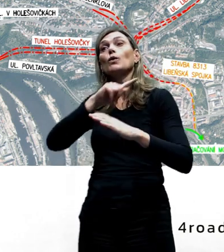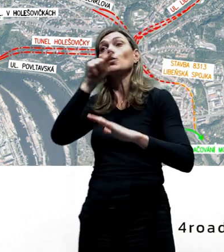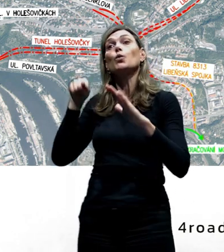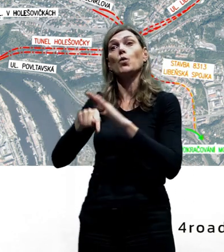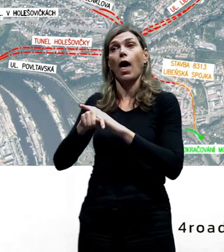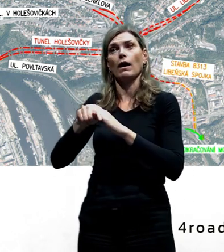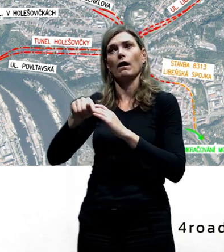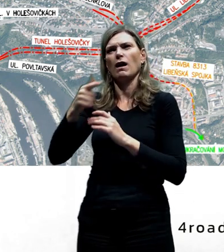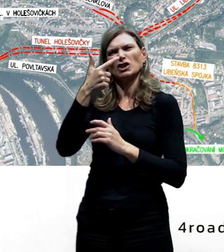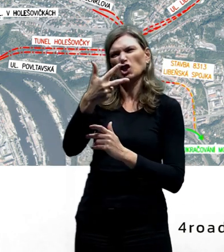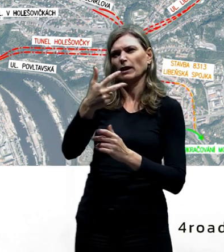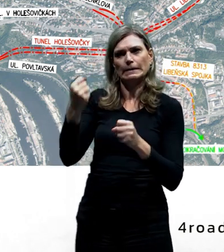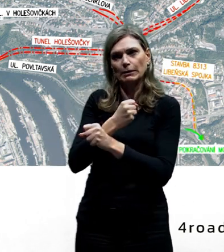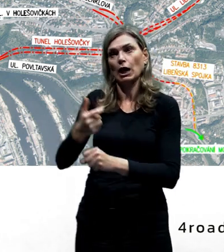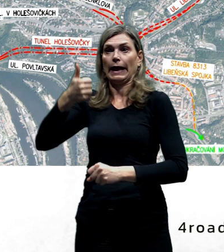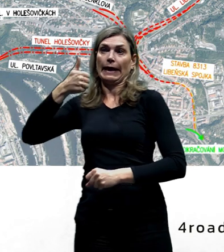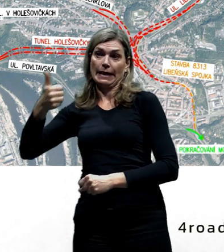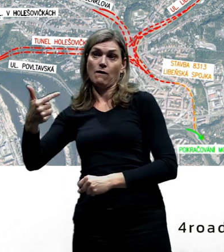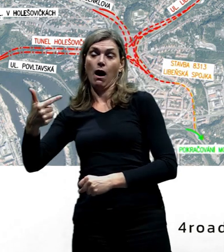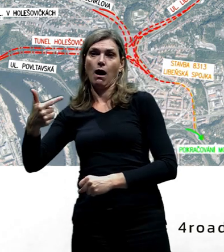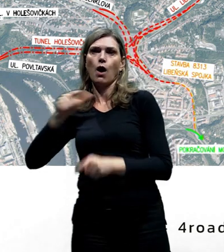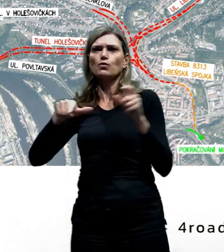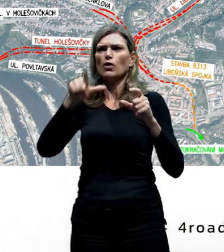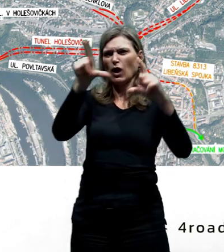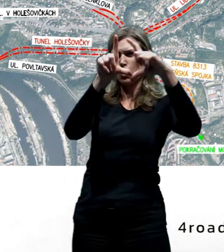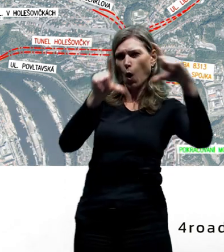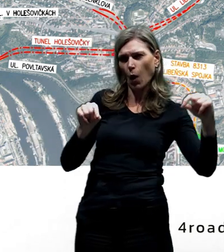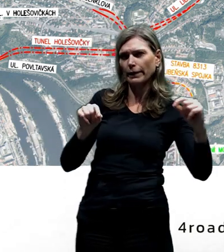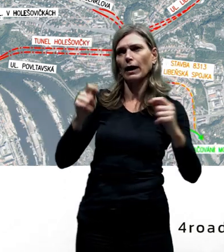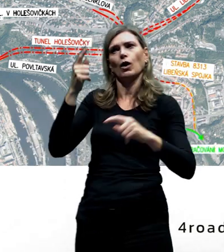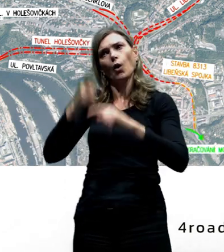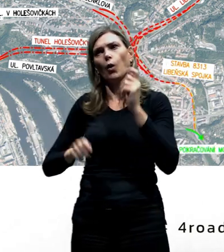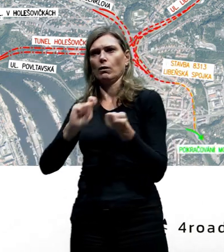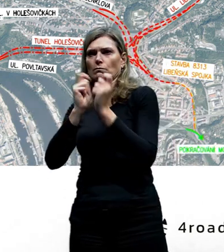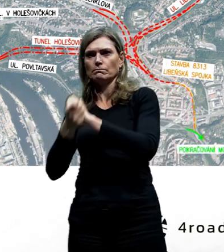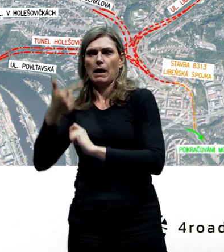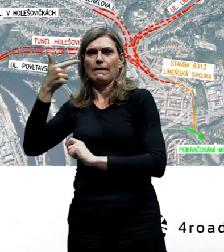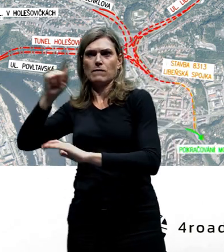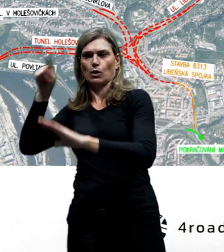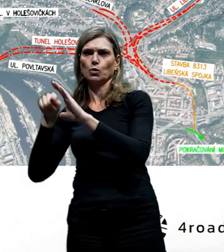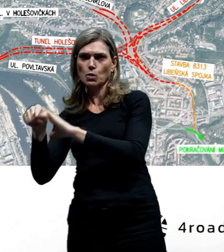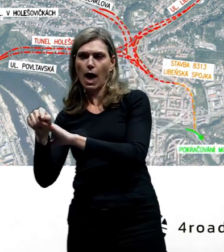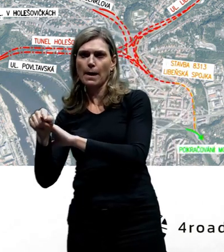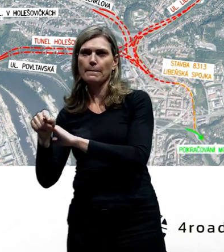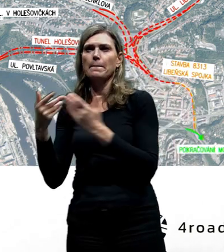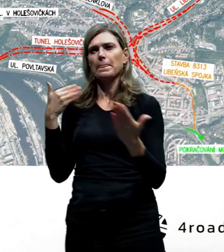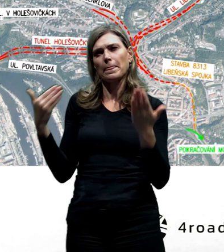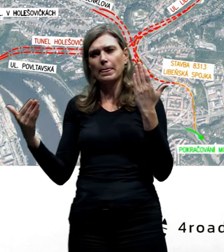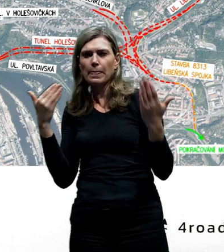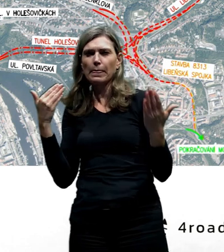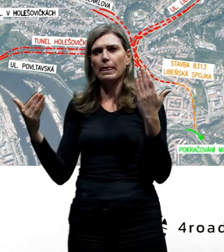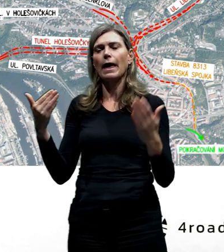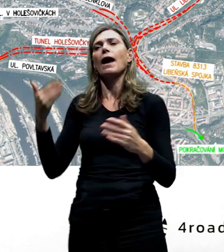jednu stranu toho trůhelníka, který tam ty tunely vytváří, nahradili. Smysl toho je samozřejmě